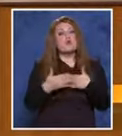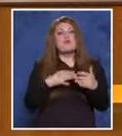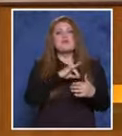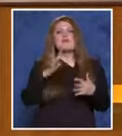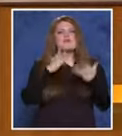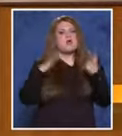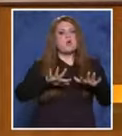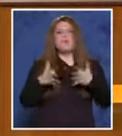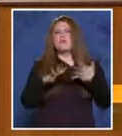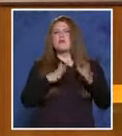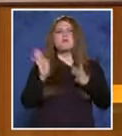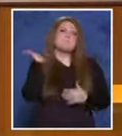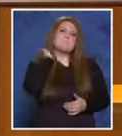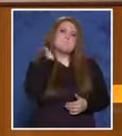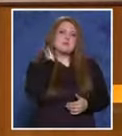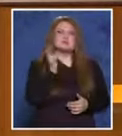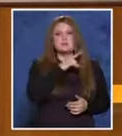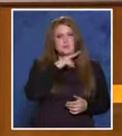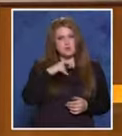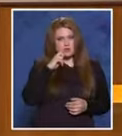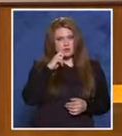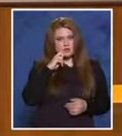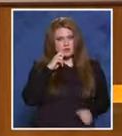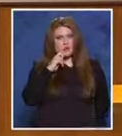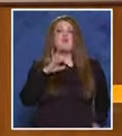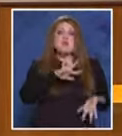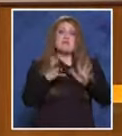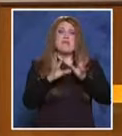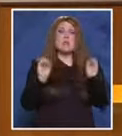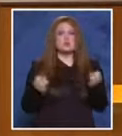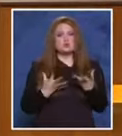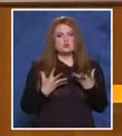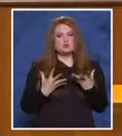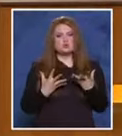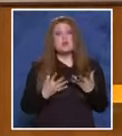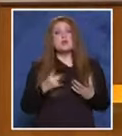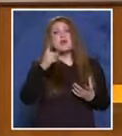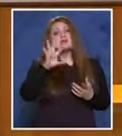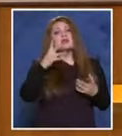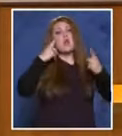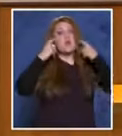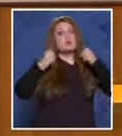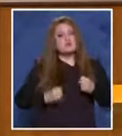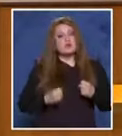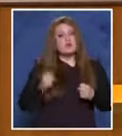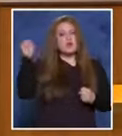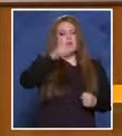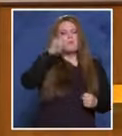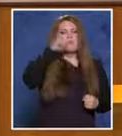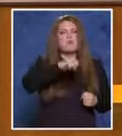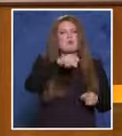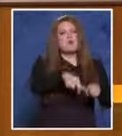най-обикновен мързъл на полицаите. Поне в някой случай. Наистина ли някой очаква, че с побой над